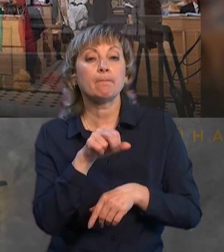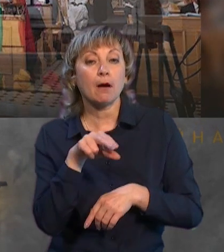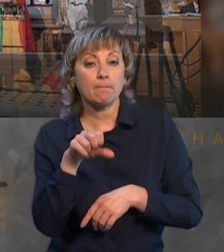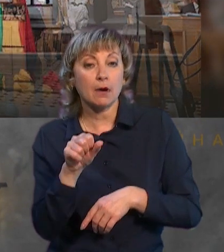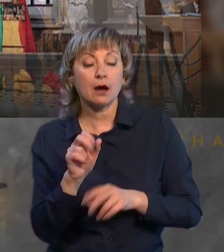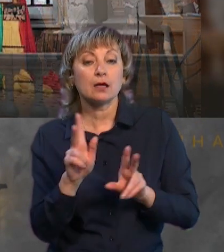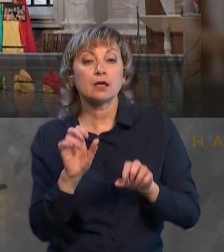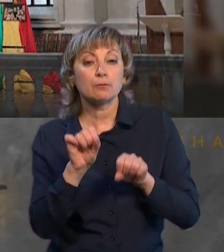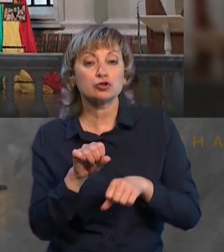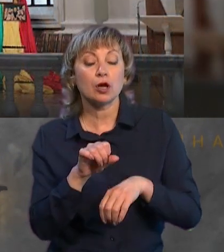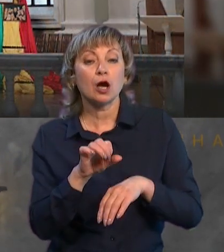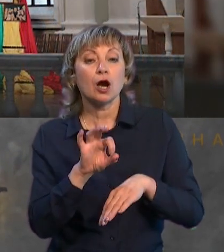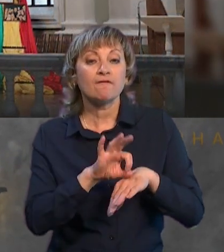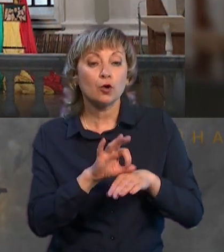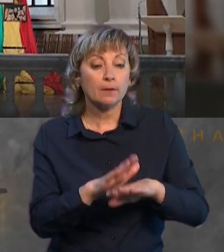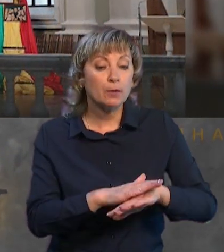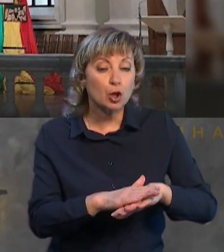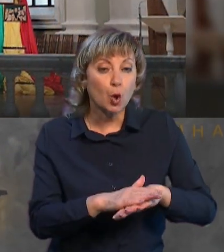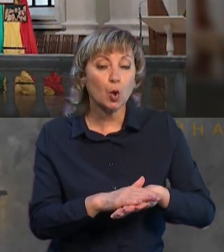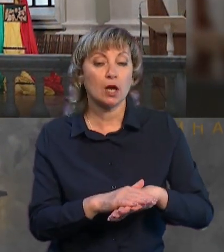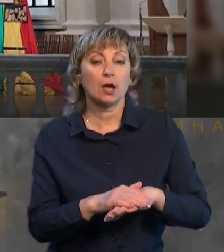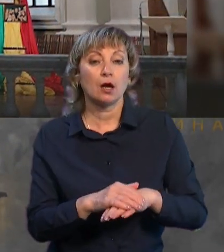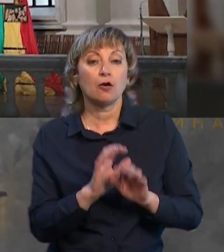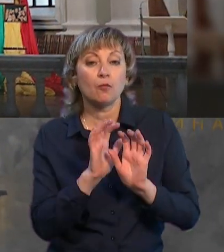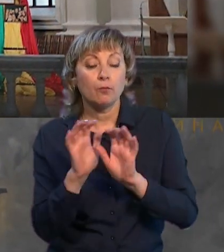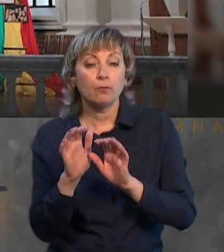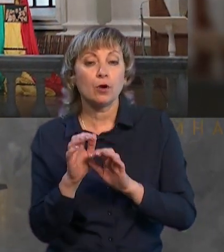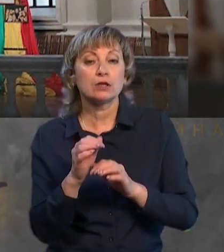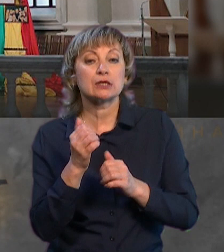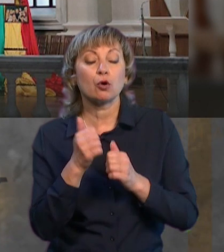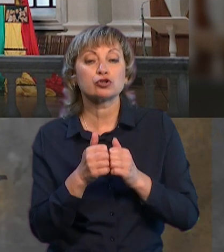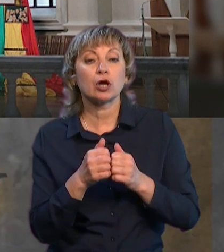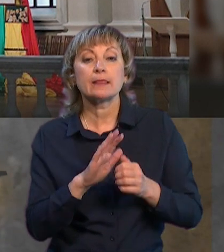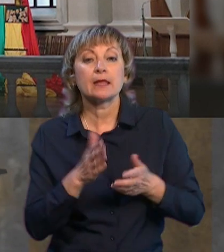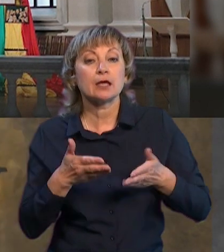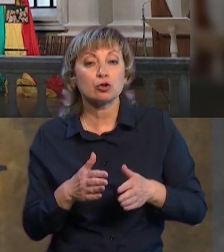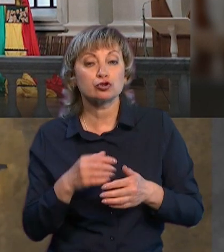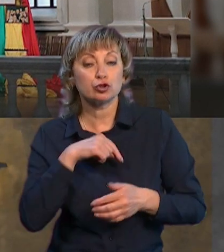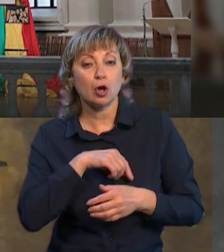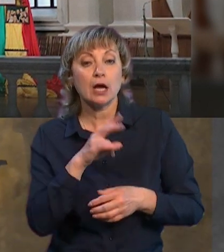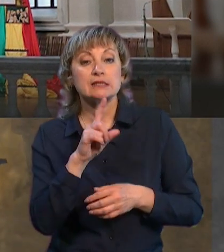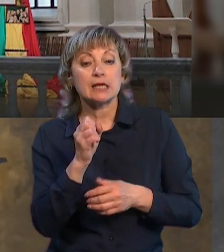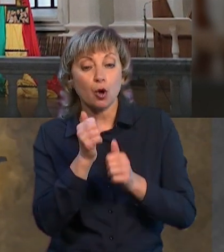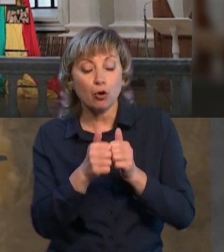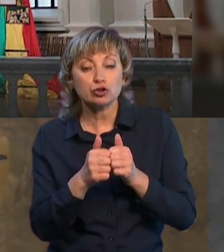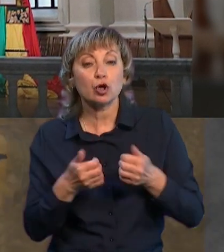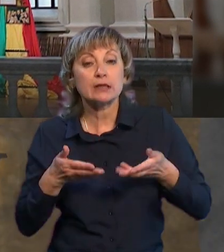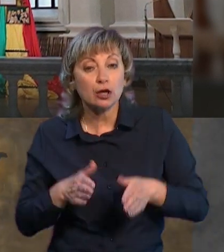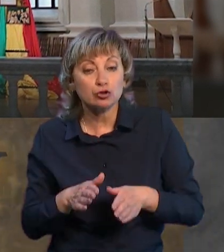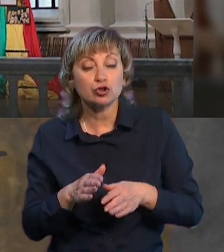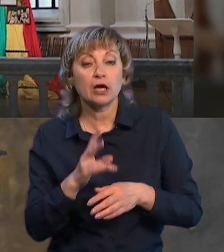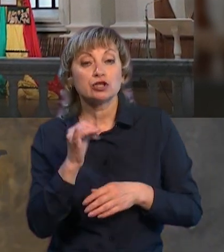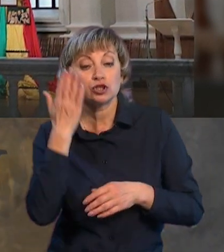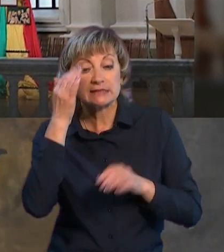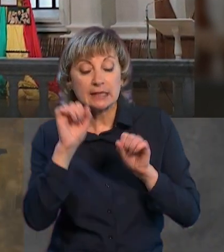хворим помити ноги, вболювати за кожну ненароджену душу. Але от за кожну народжену душу, чи здатний він вболювати